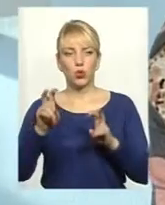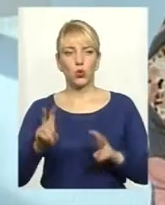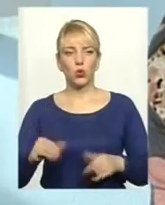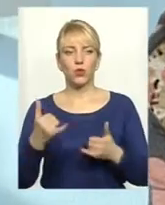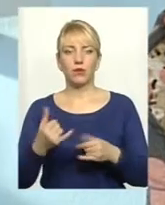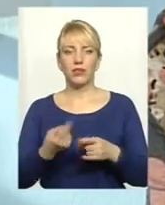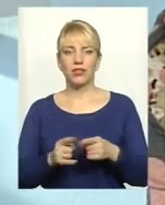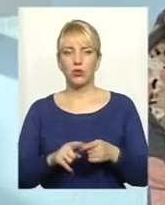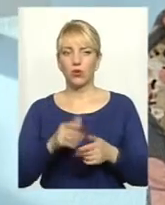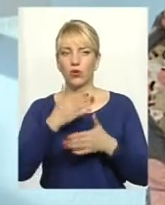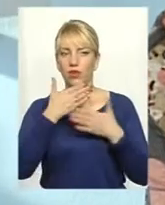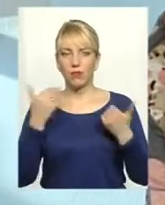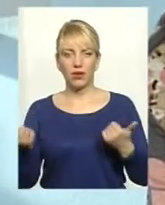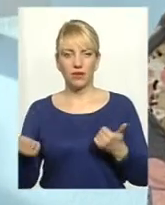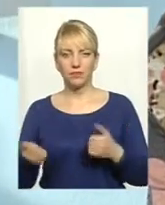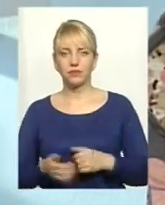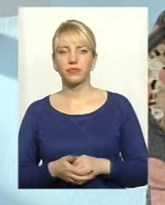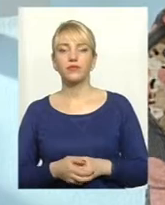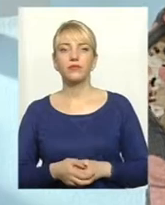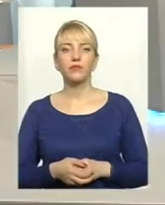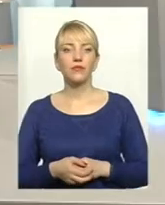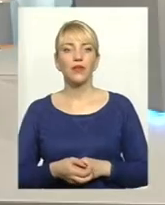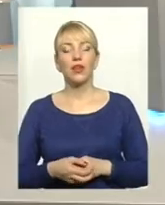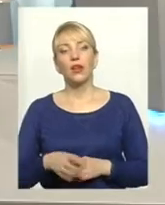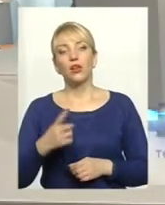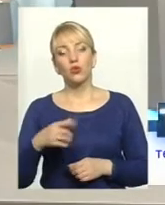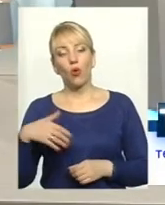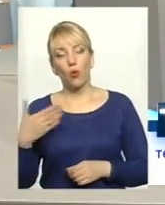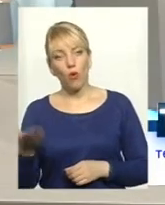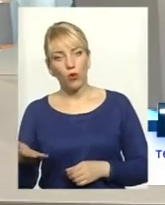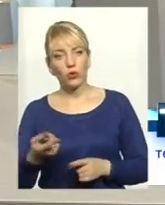Тепер цього, звісно, немає. З одного боку,